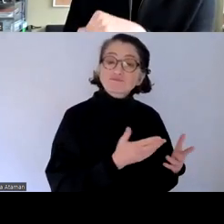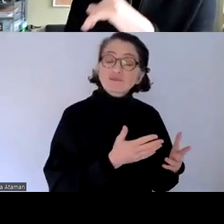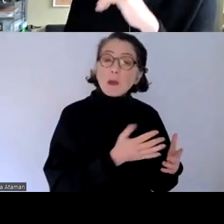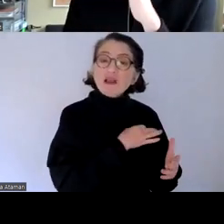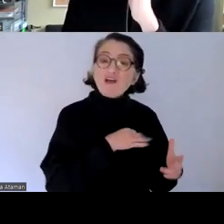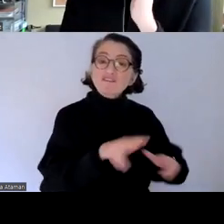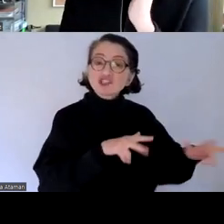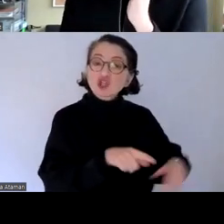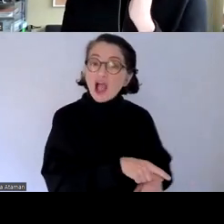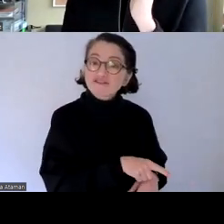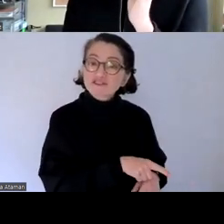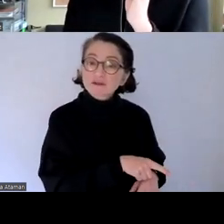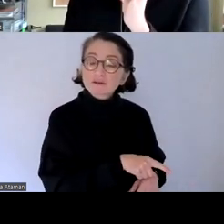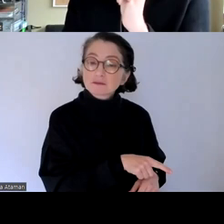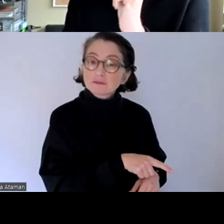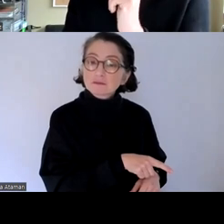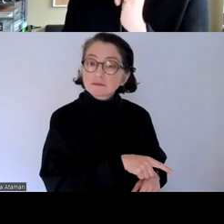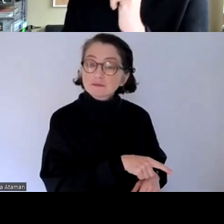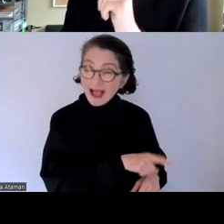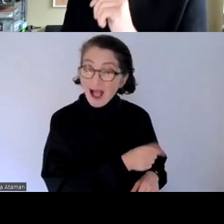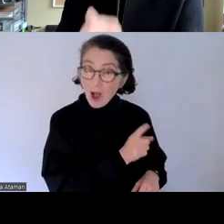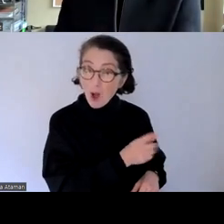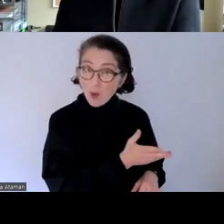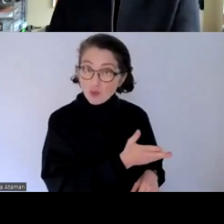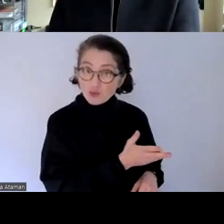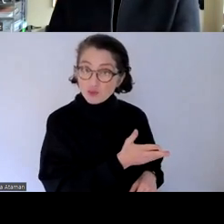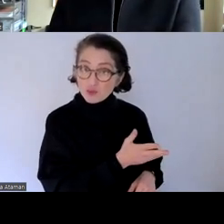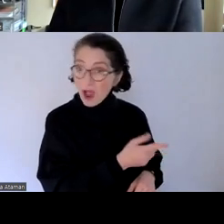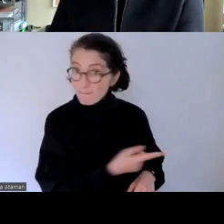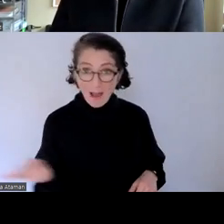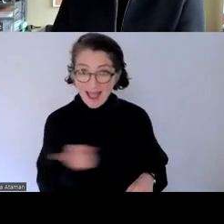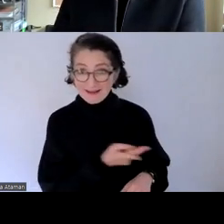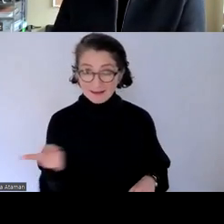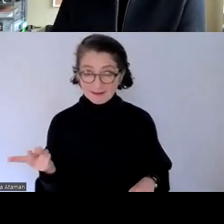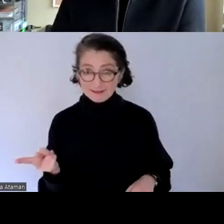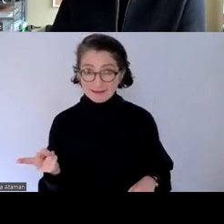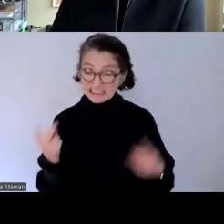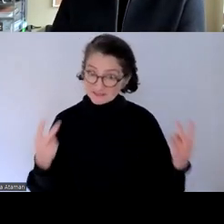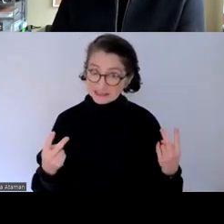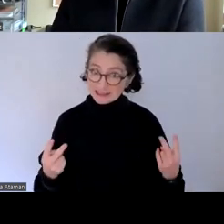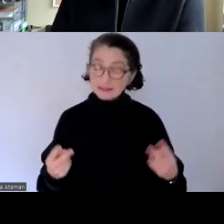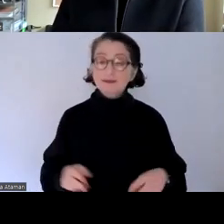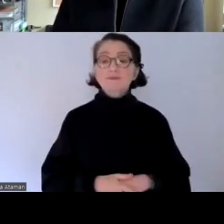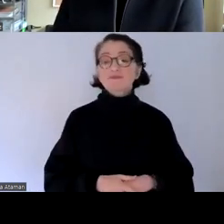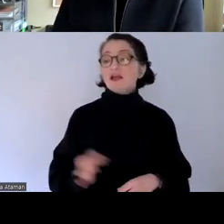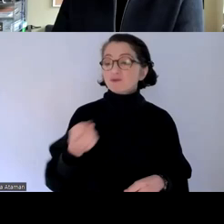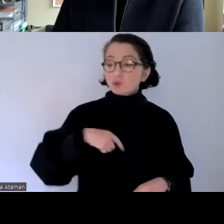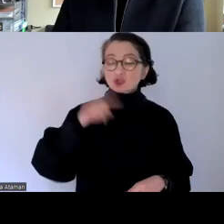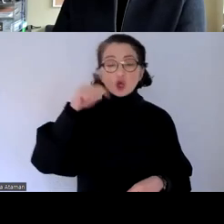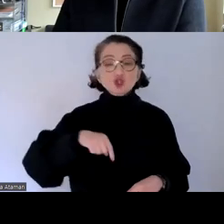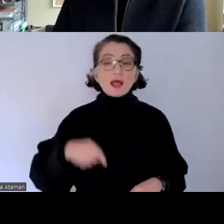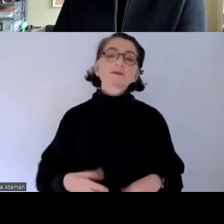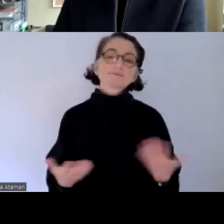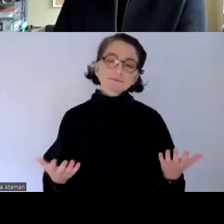nationale ebene in deutschland da ist dann für uns interessant das thema der bitv